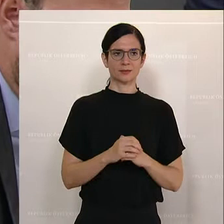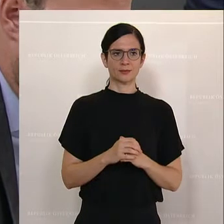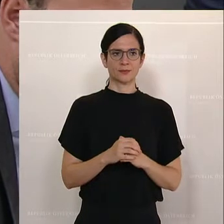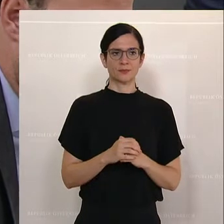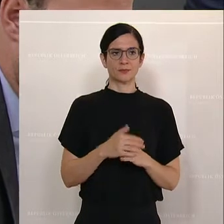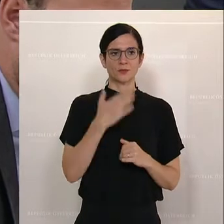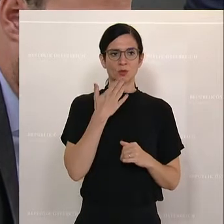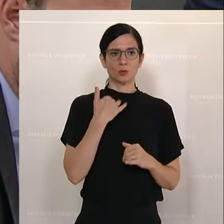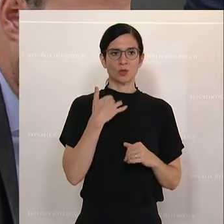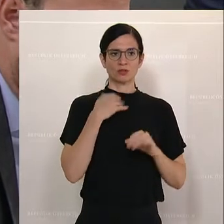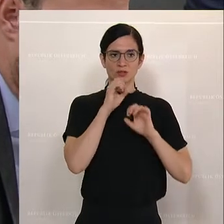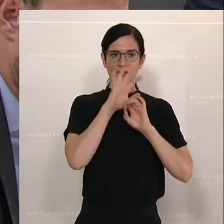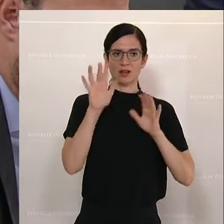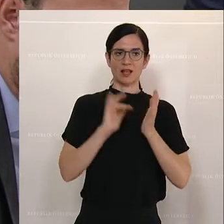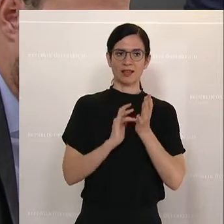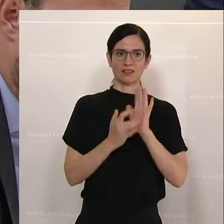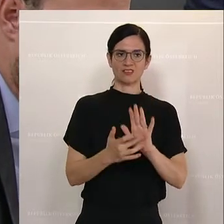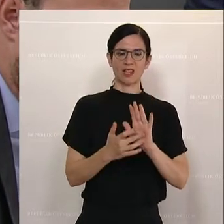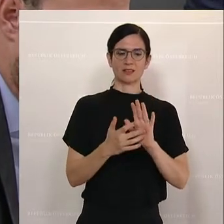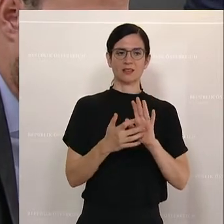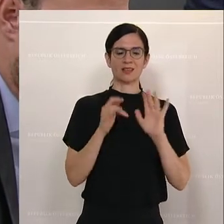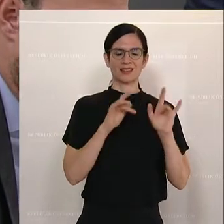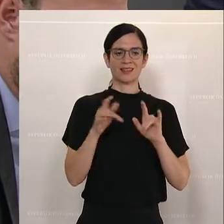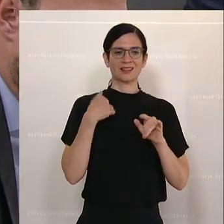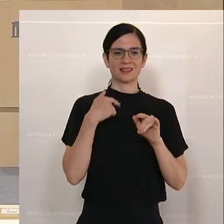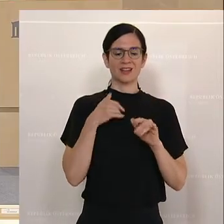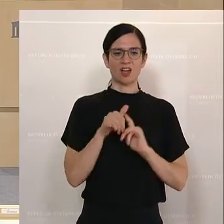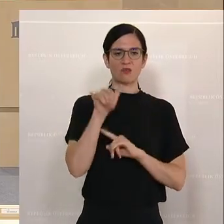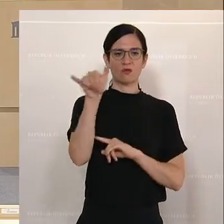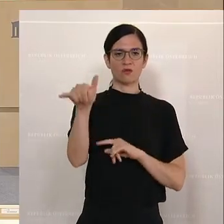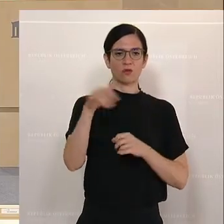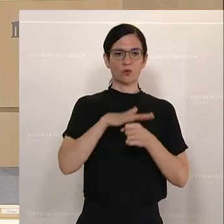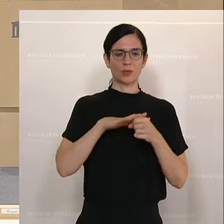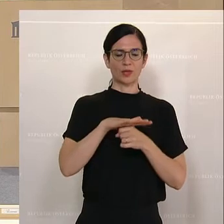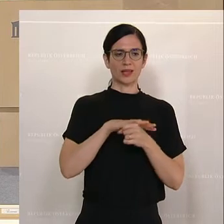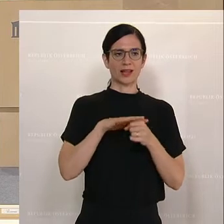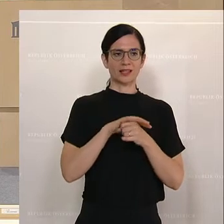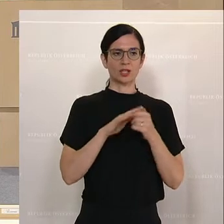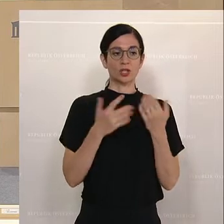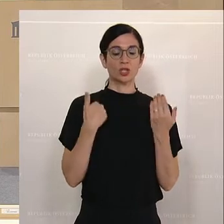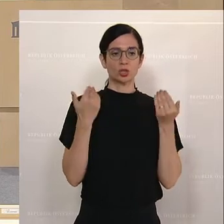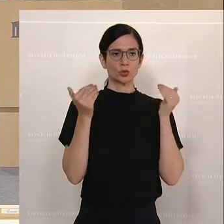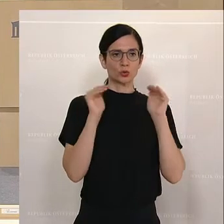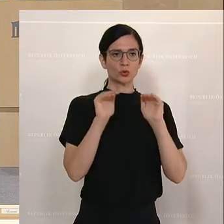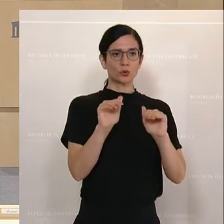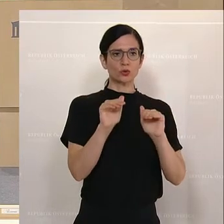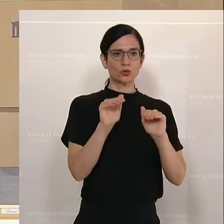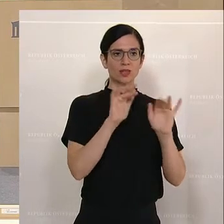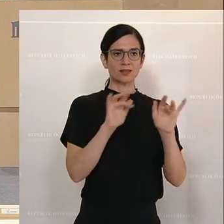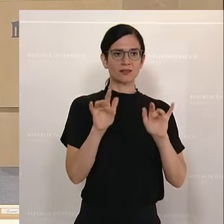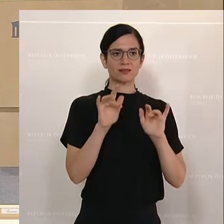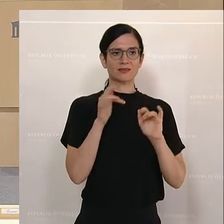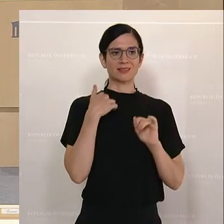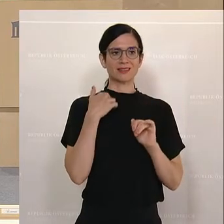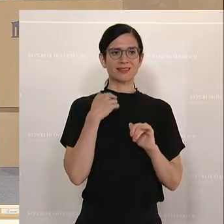hinweisen, wir sehen gerade auch in der Flugbranche, wie wichtig der Schutz vor dem Galopp